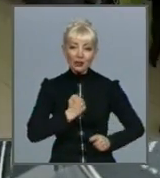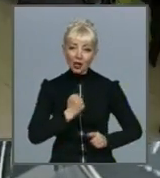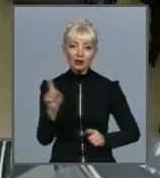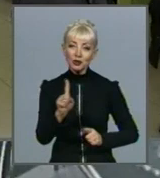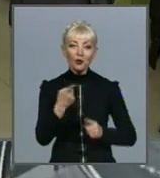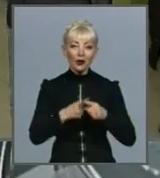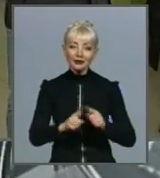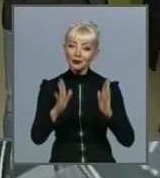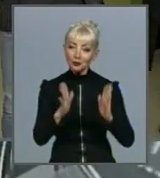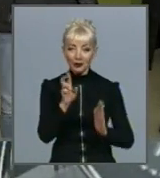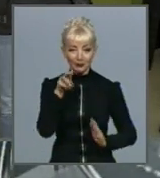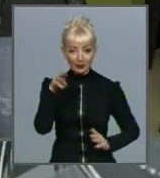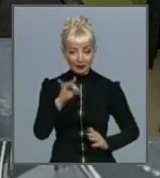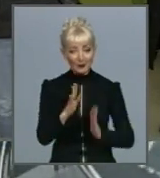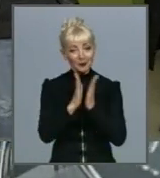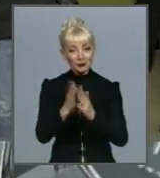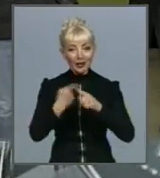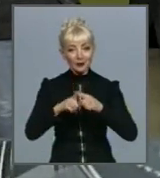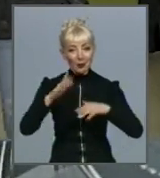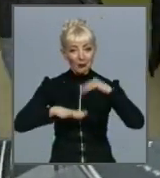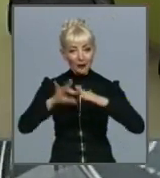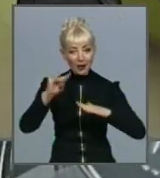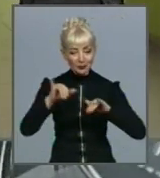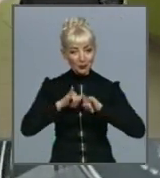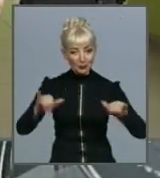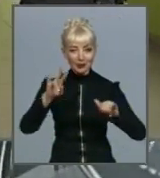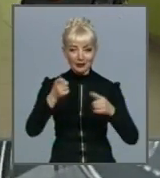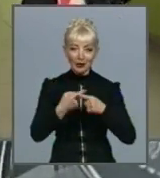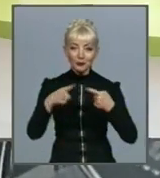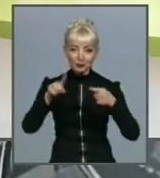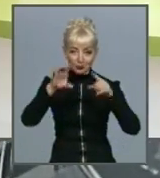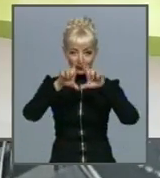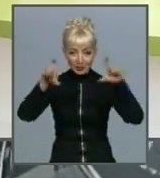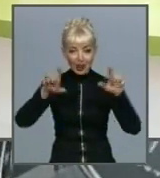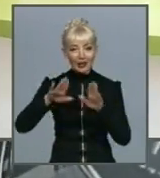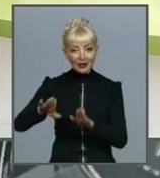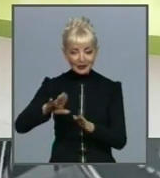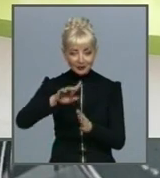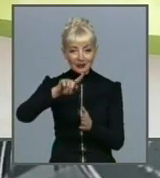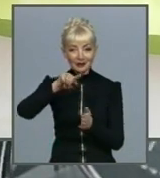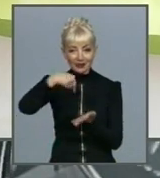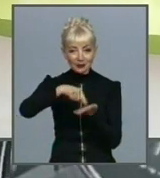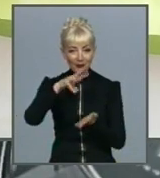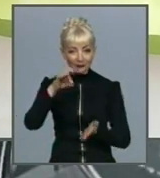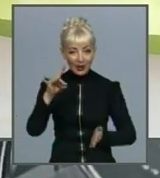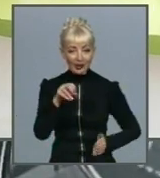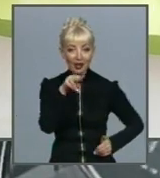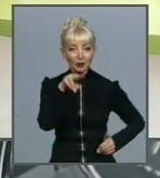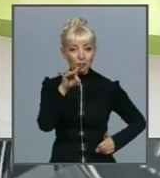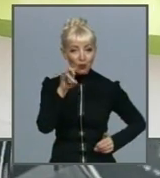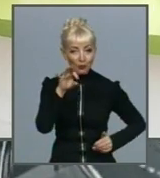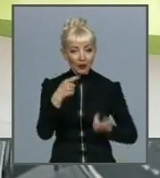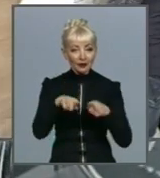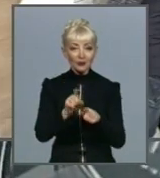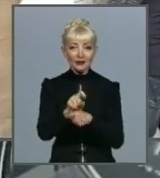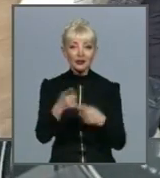просять цю практику поширити і на інші установи. Заступник міського голови Олег Дробот переконує, відповідне завдання вже поставив